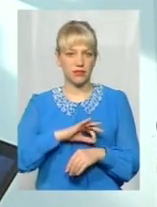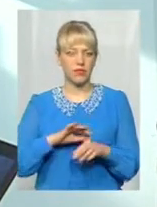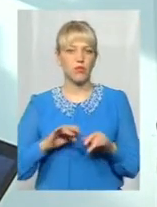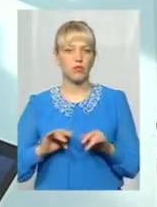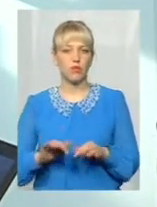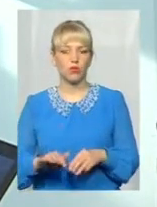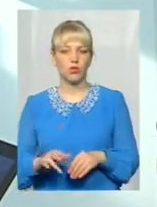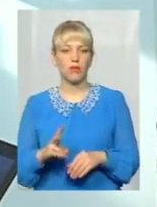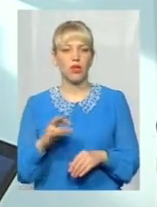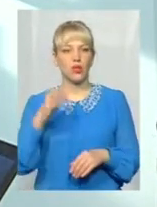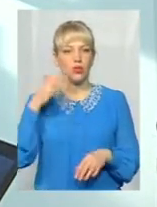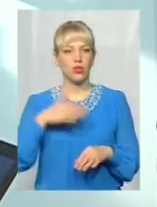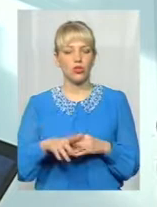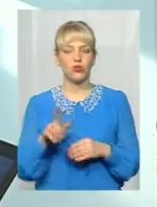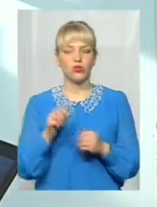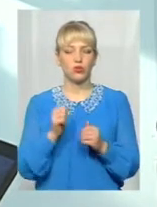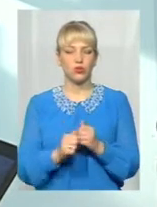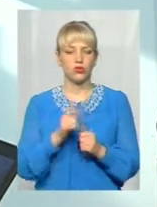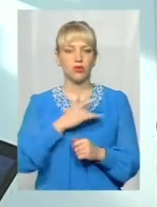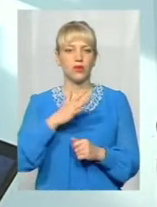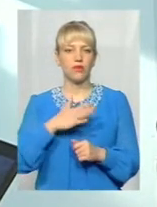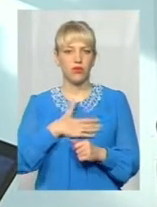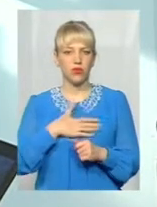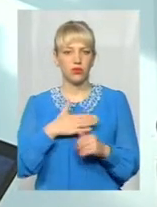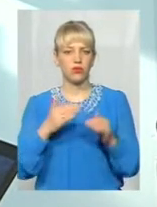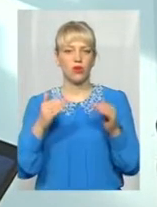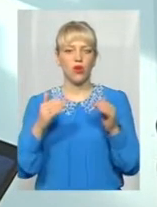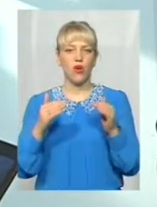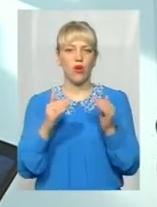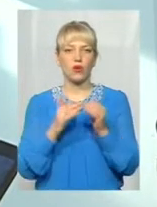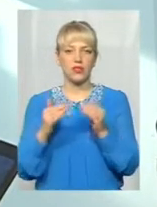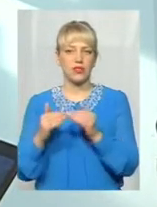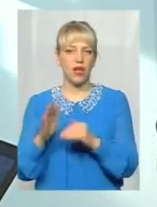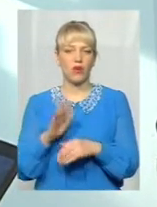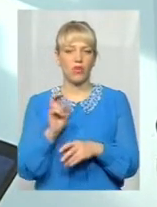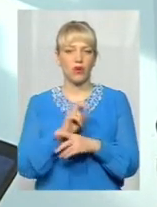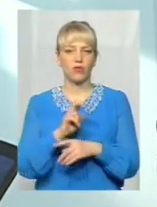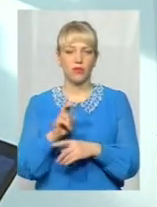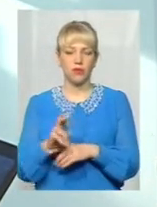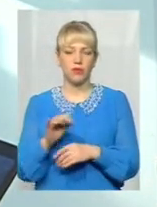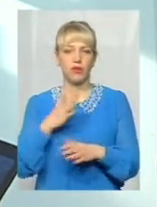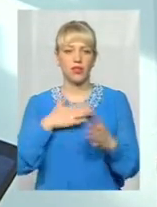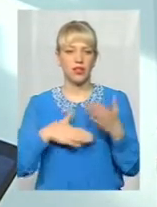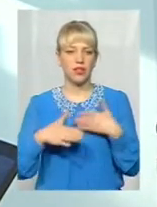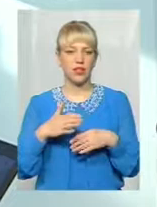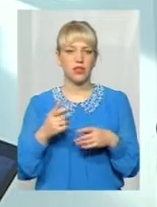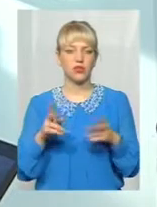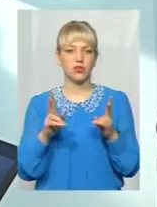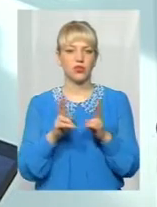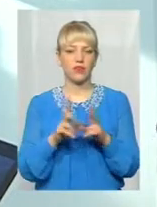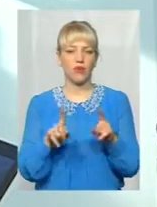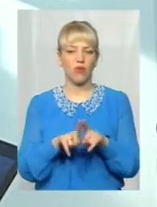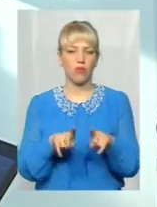кожну оселю приватну, кожну людину не обійдемо, тому ми і раді завжди зустрічатися в такому форматі, щоб